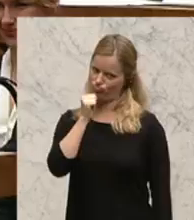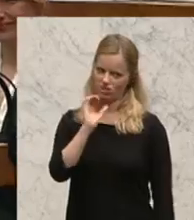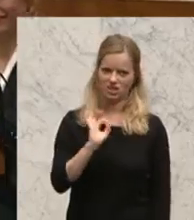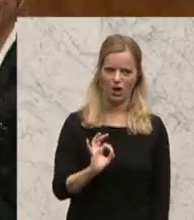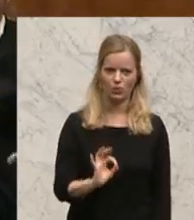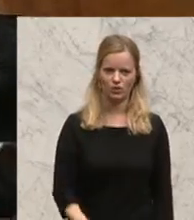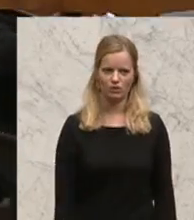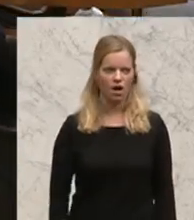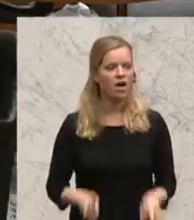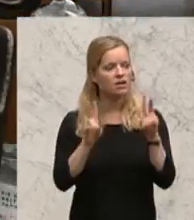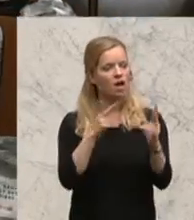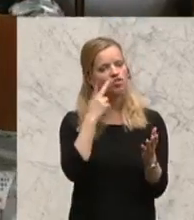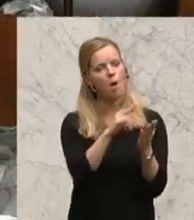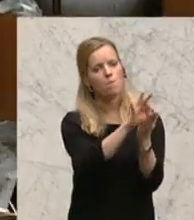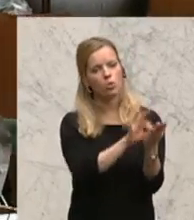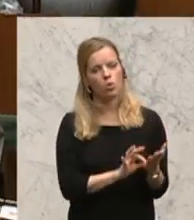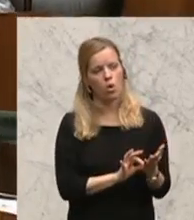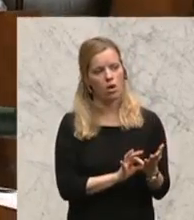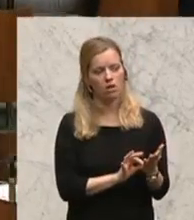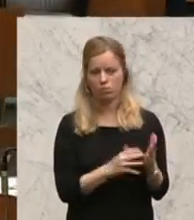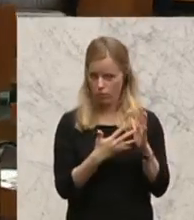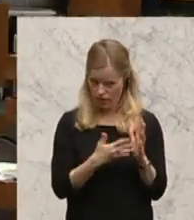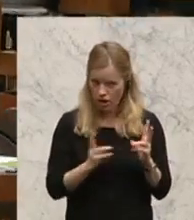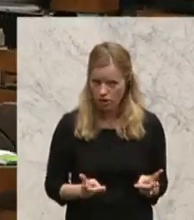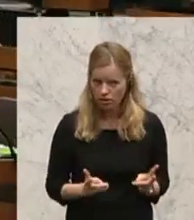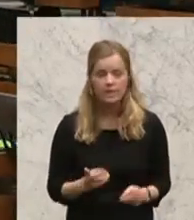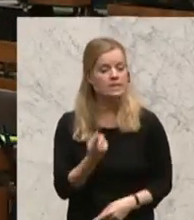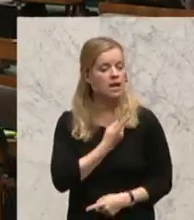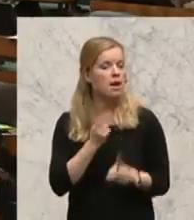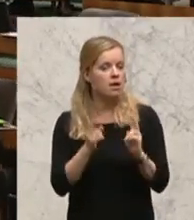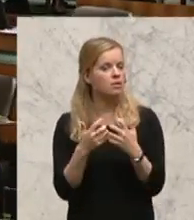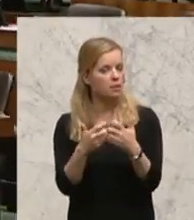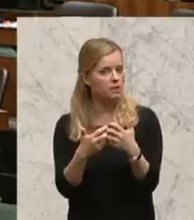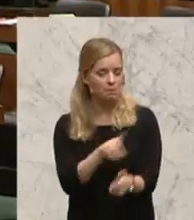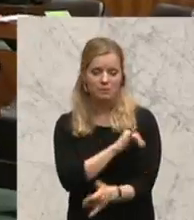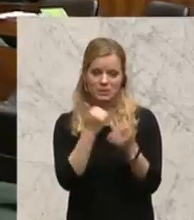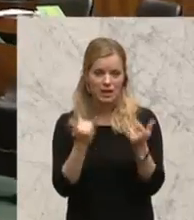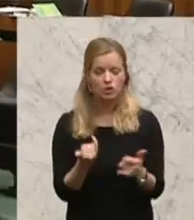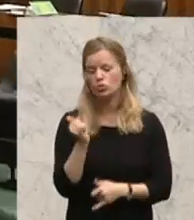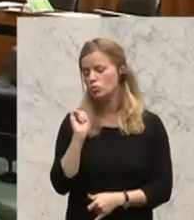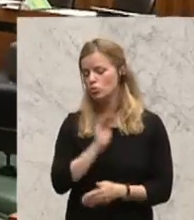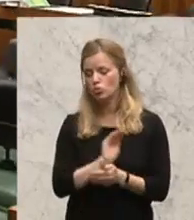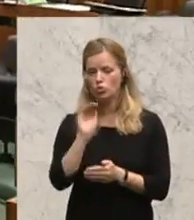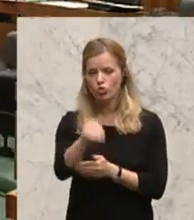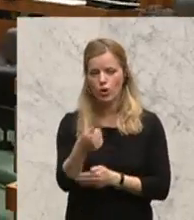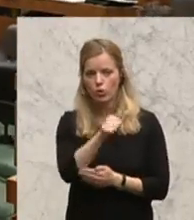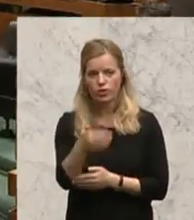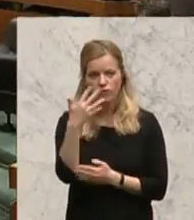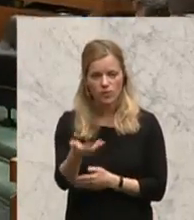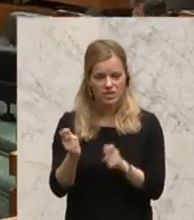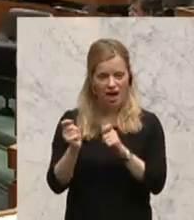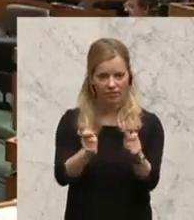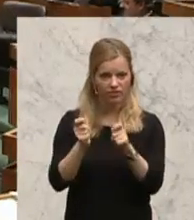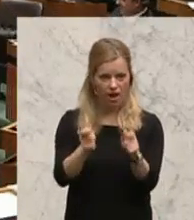Protokollen. Ich kann Ihnen auch berichten, dass wir bisher über 150 Anträge eingebracht haben. Mit heute werden es über 150